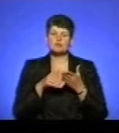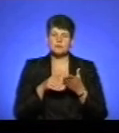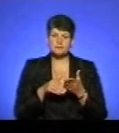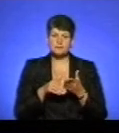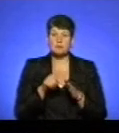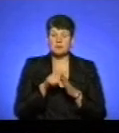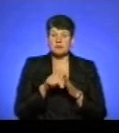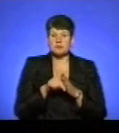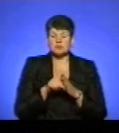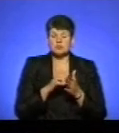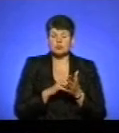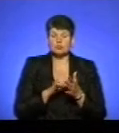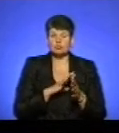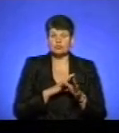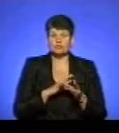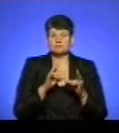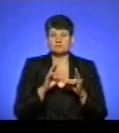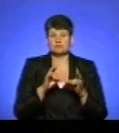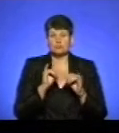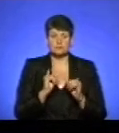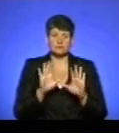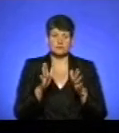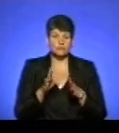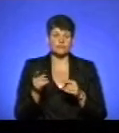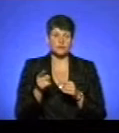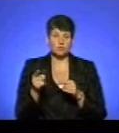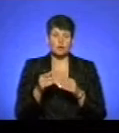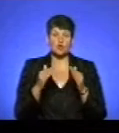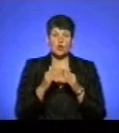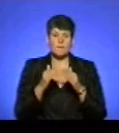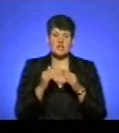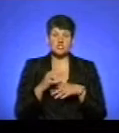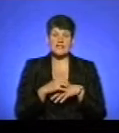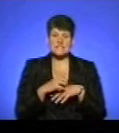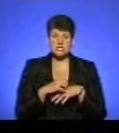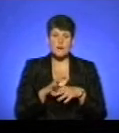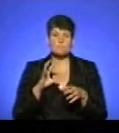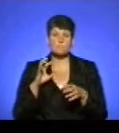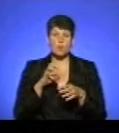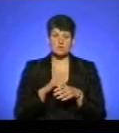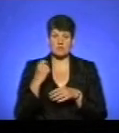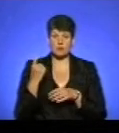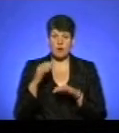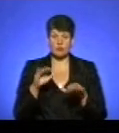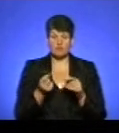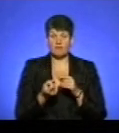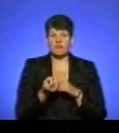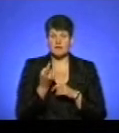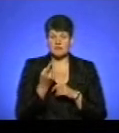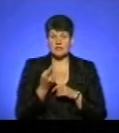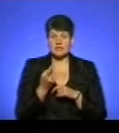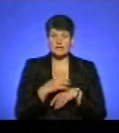став недавній прикрий випадок у Тернополі, коли домашня кішка покусала господаря. Як виявилося пізніше, кішка